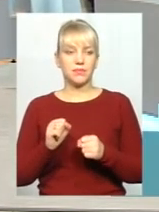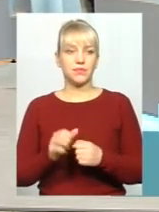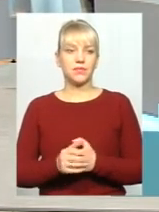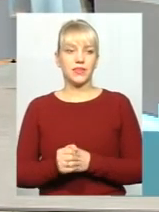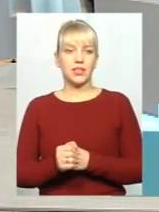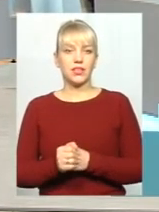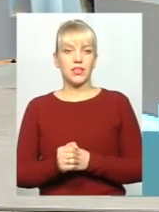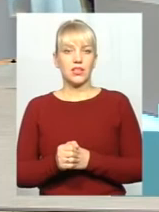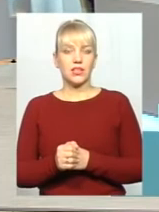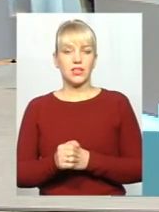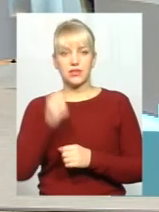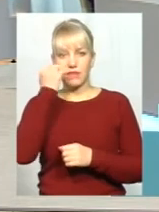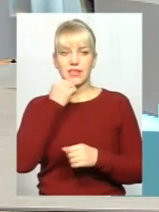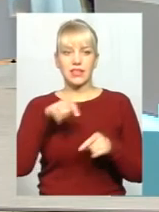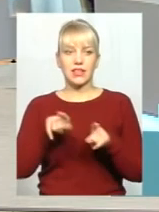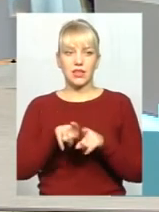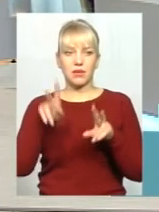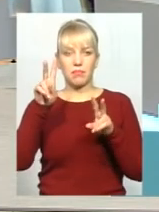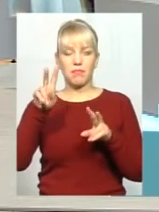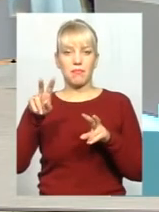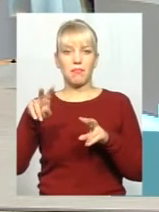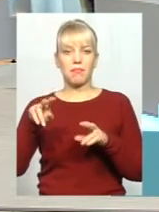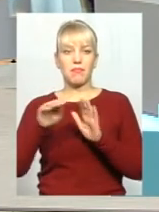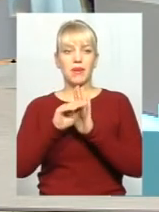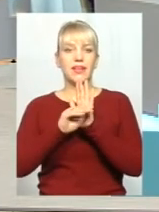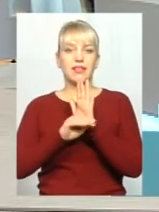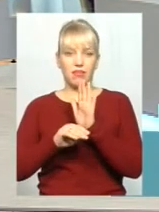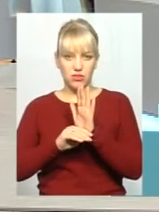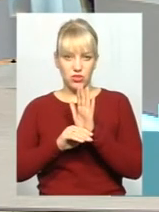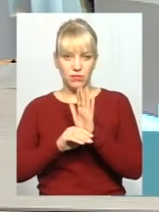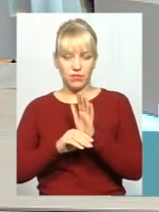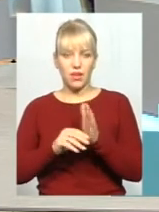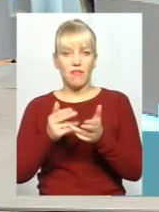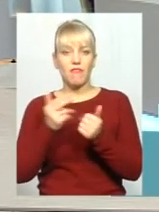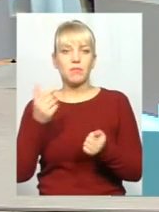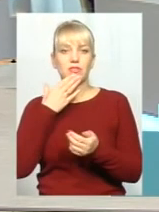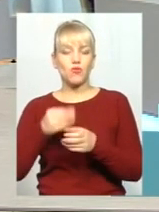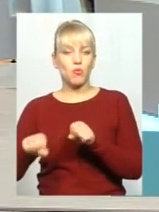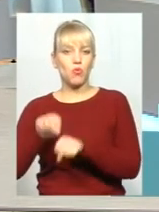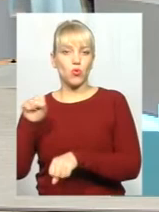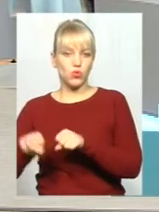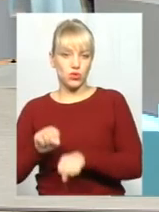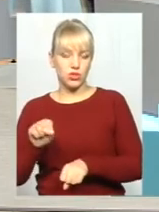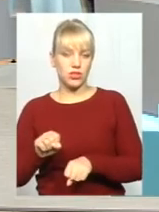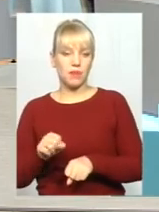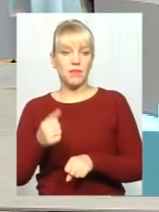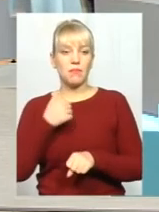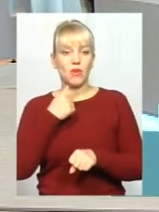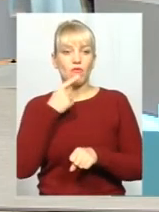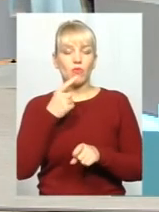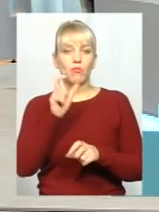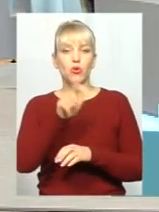виправдати свої правопорушення. Ми зараз обговорюємо тих людей, які свідомо пішли на правопорушення,